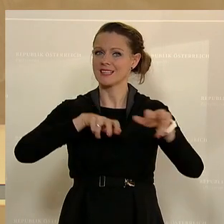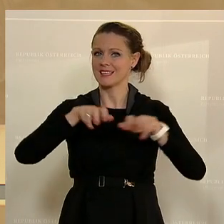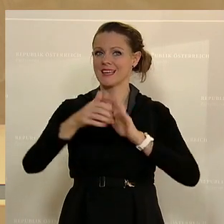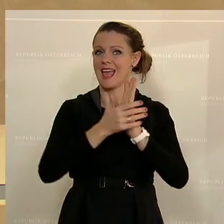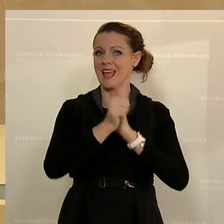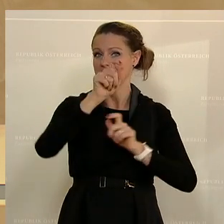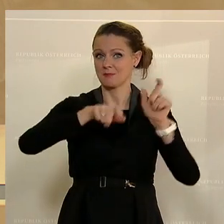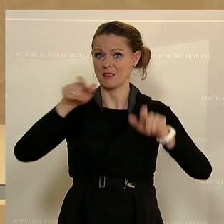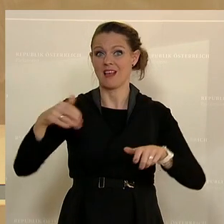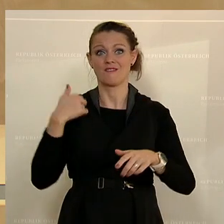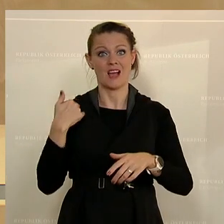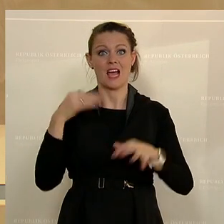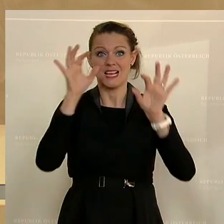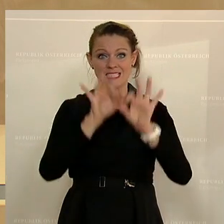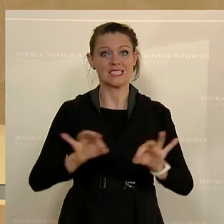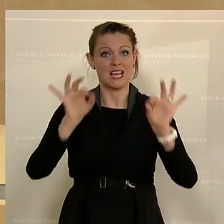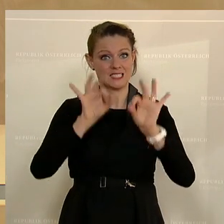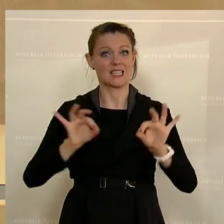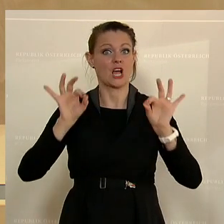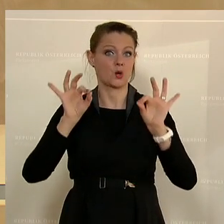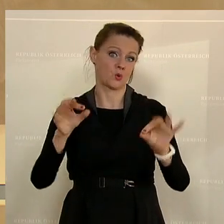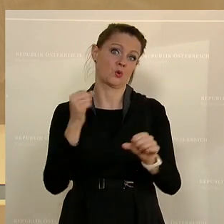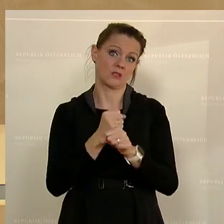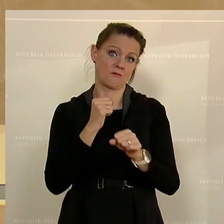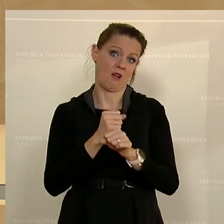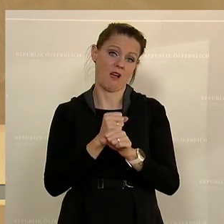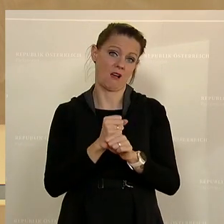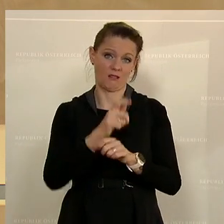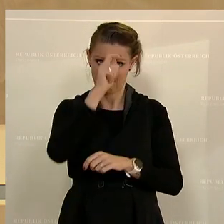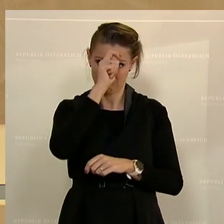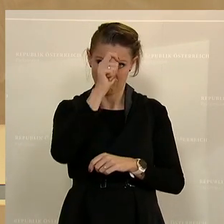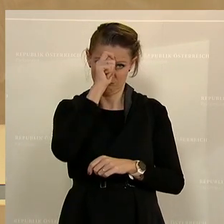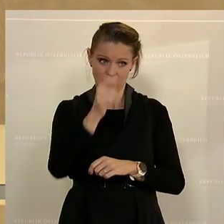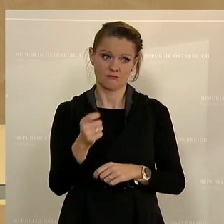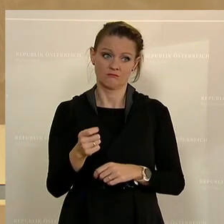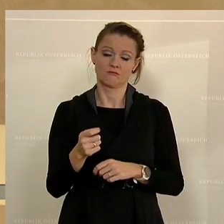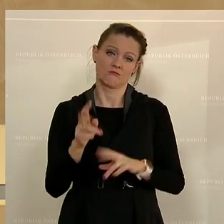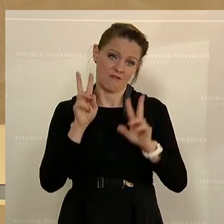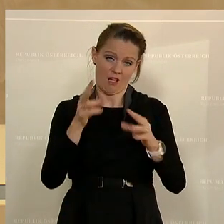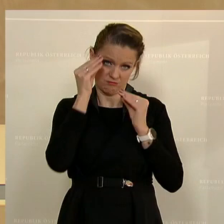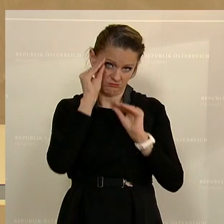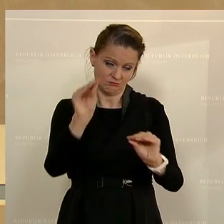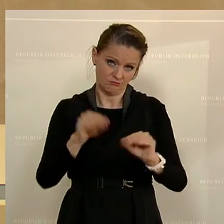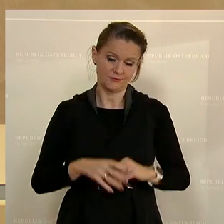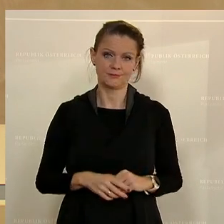hat ihre Arbeit sehr, sehr gut gemacht. Das muss man wirklich anerkennen und ich möchte das auch an dieser Stelle hier wirklich festhalten.